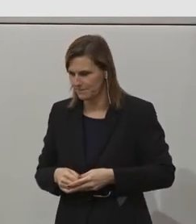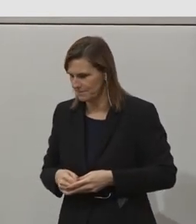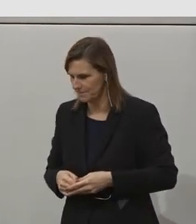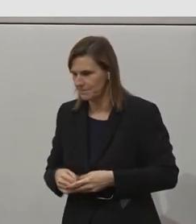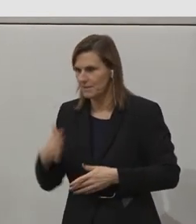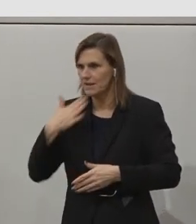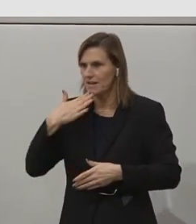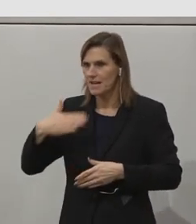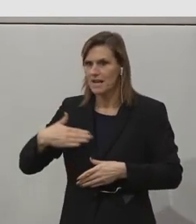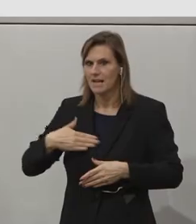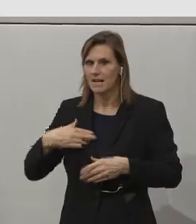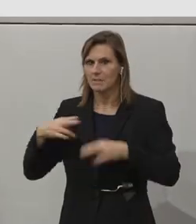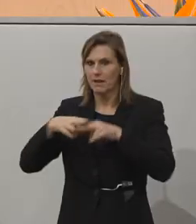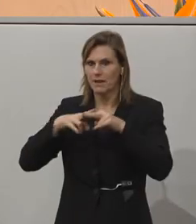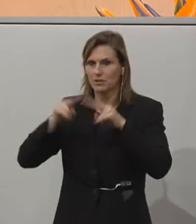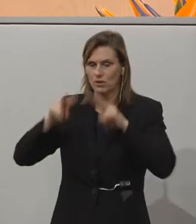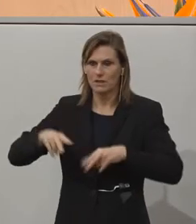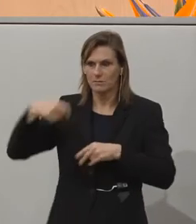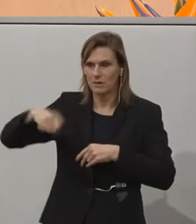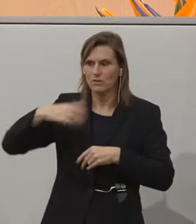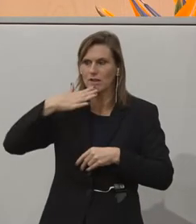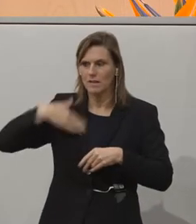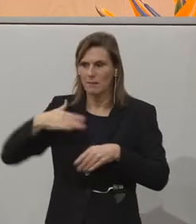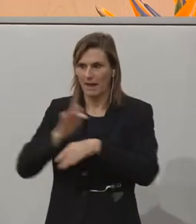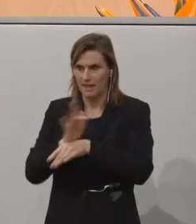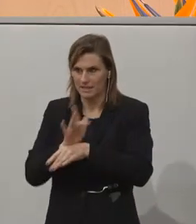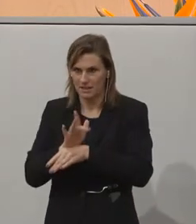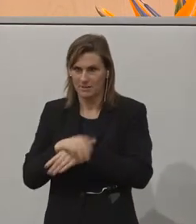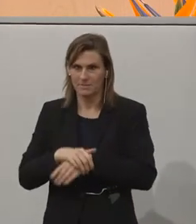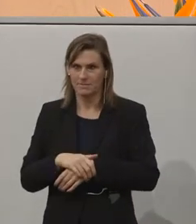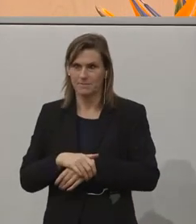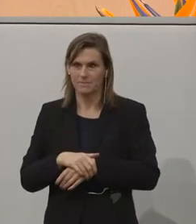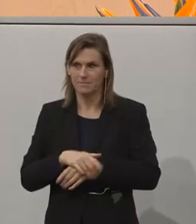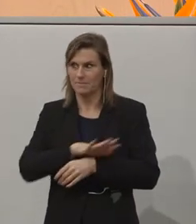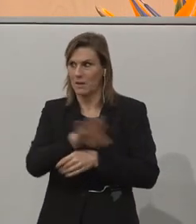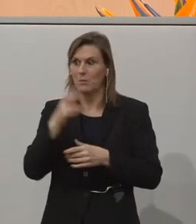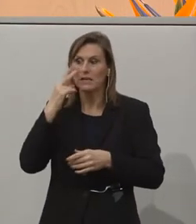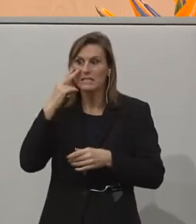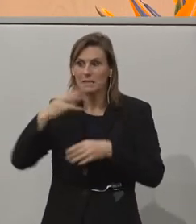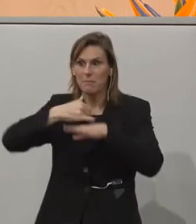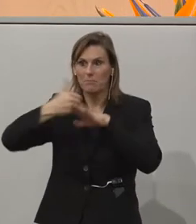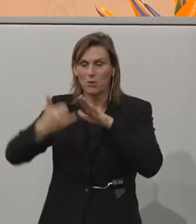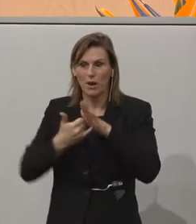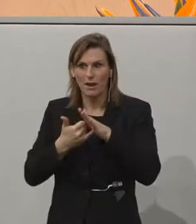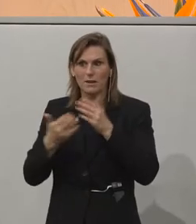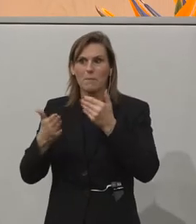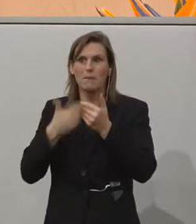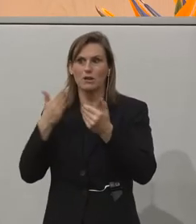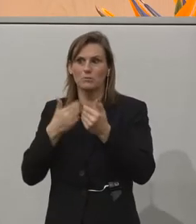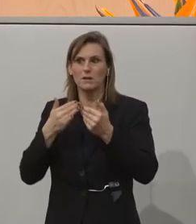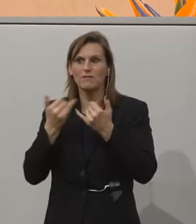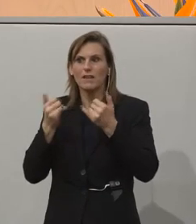Lieber, sehr geehrter Herr Nationalratspräsident, liebe Gäste, Sie sehen an diesem Projektbeispiel die